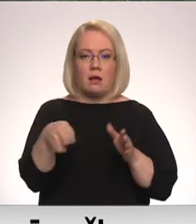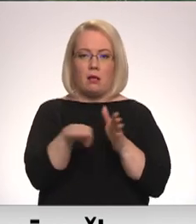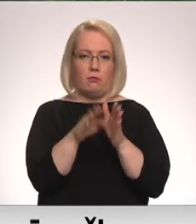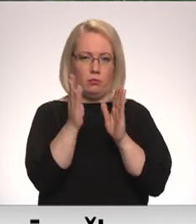Vidzemes televīzija.